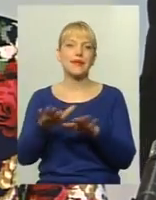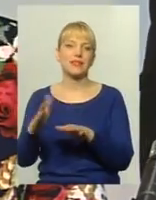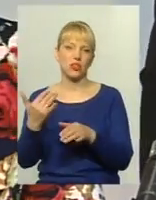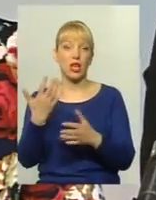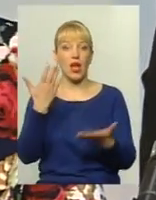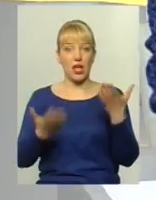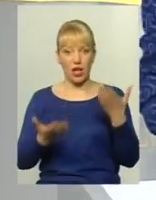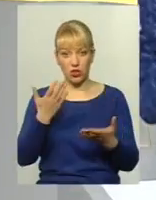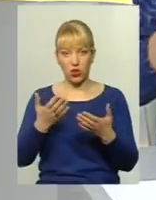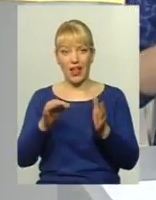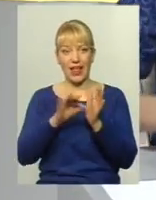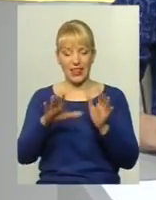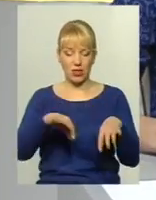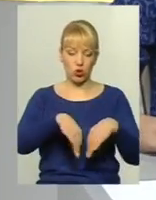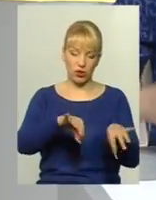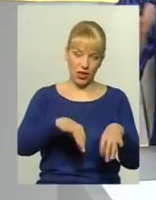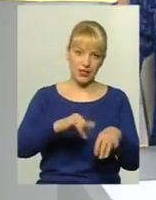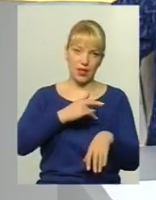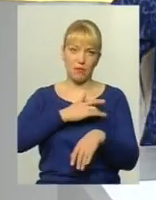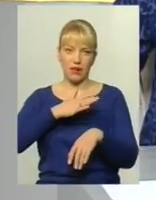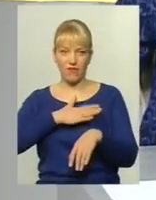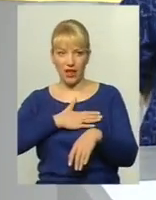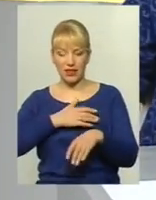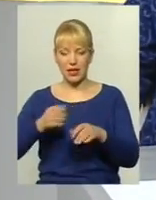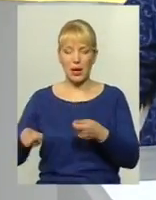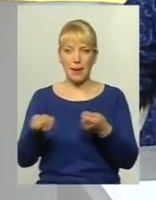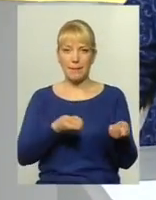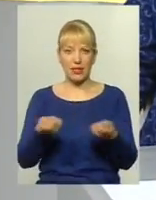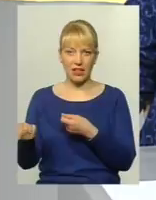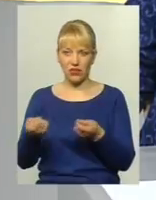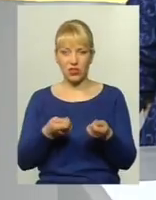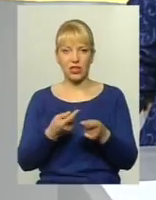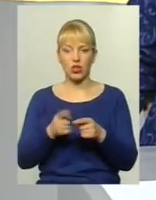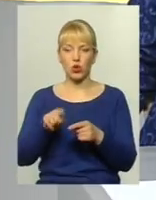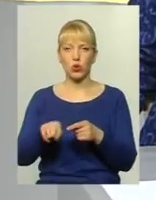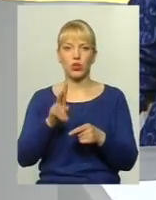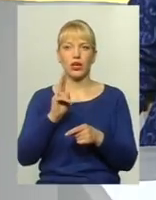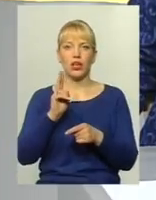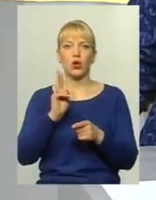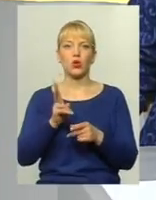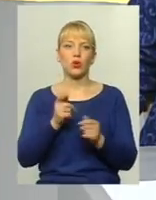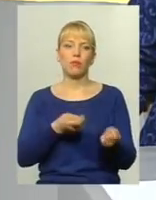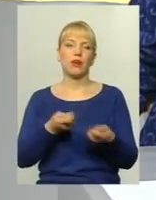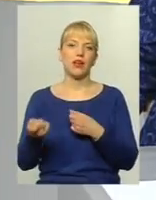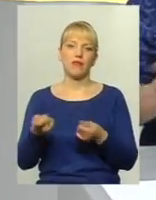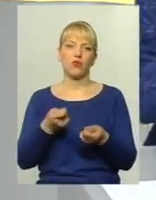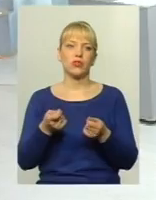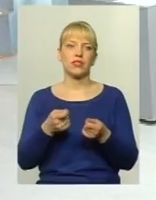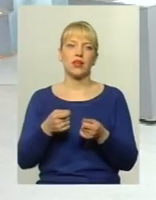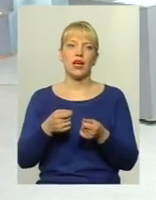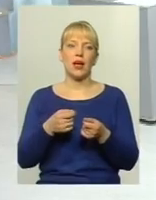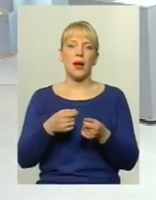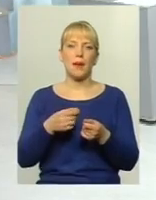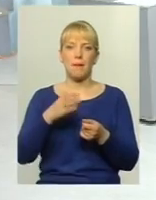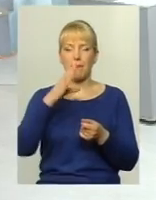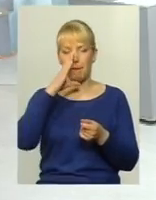Тобто, і електротранс, і приватний перевізник, і той перевізник, який перевозить в режимі маршрутного таксі, скажімо,